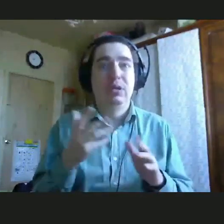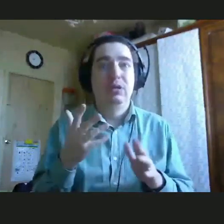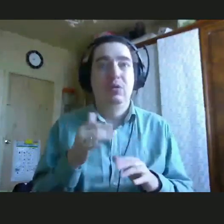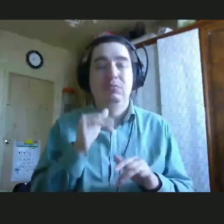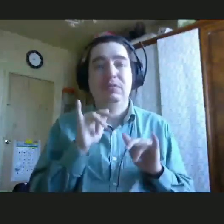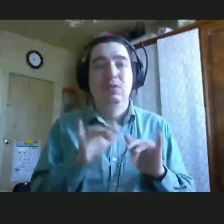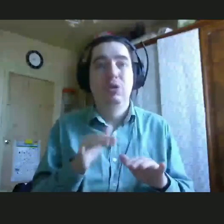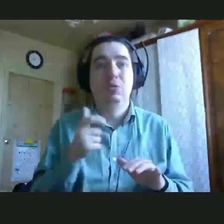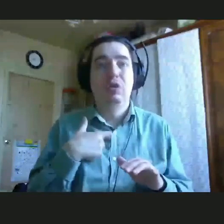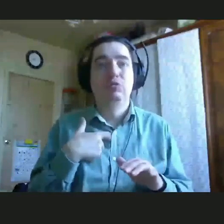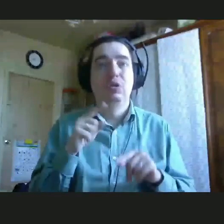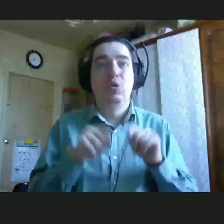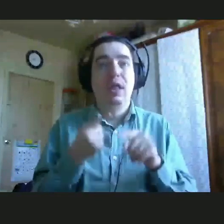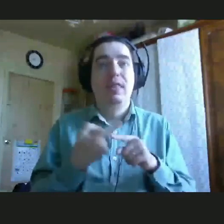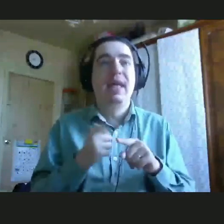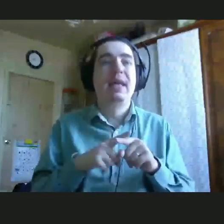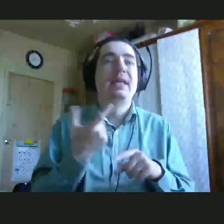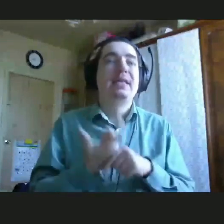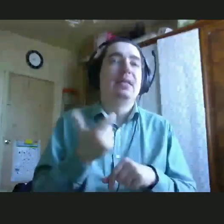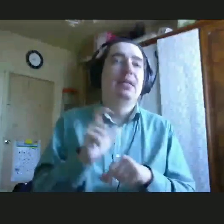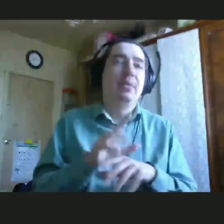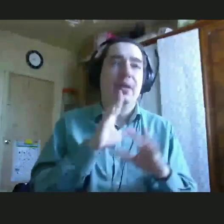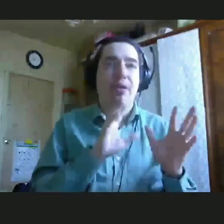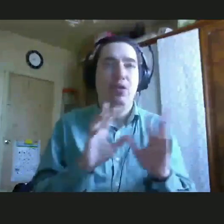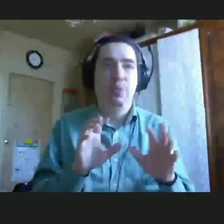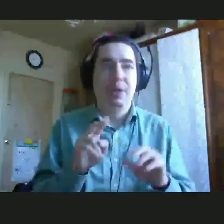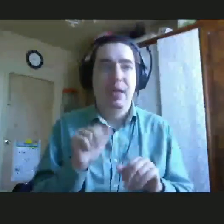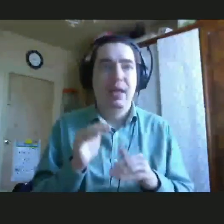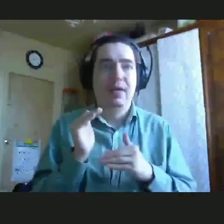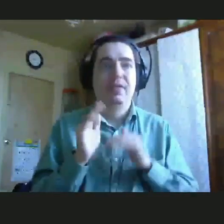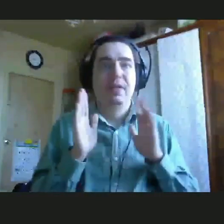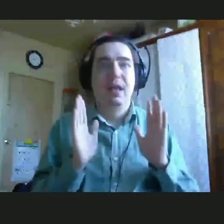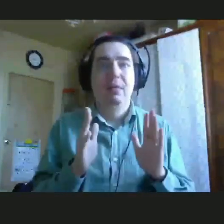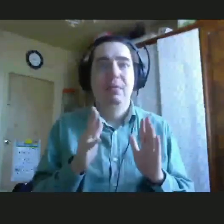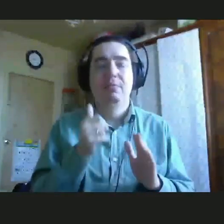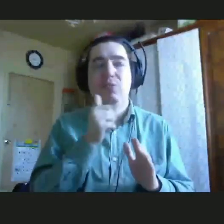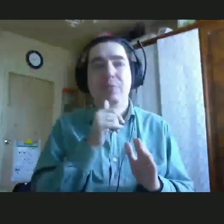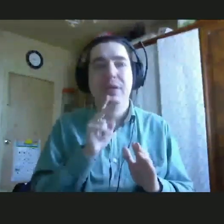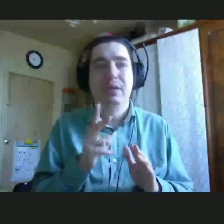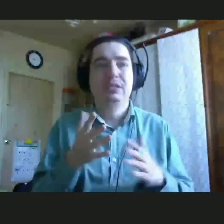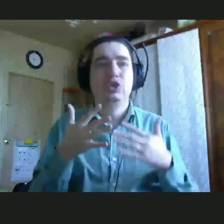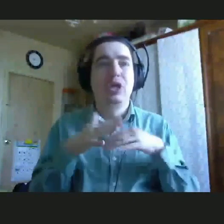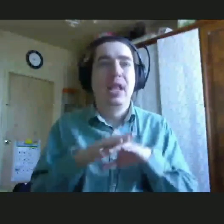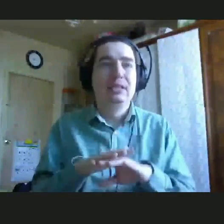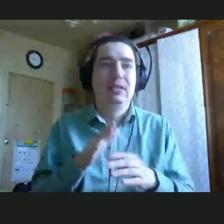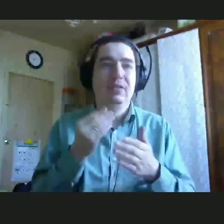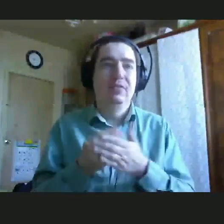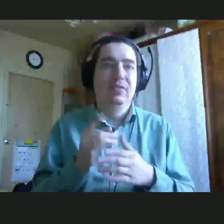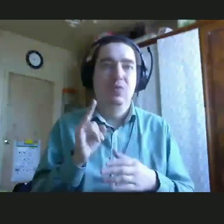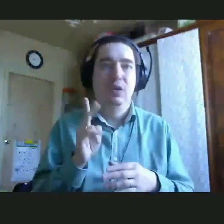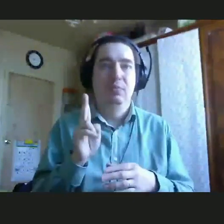которую совершают наши родители, это гиперопека в рамках попыток социализировать своего ребенка. Когда